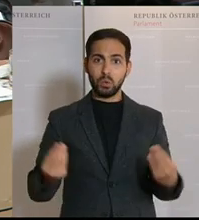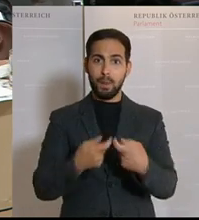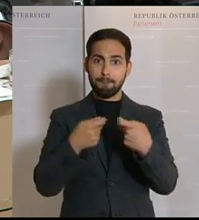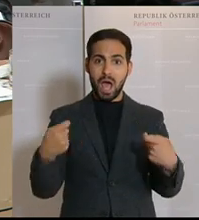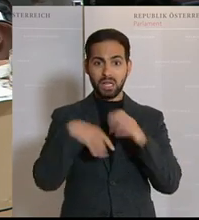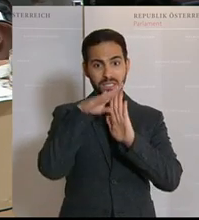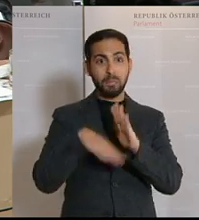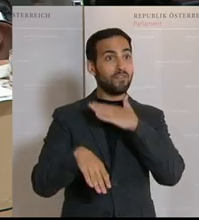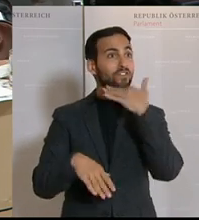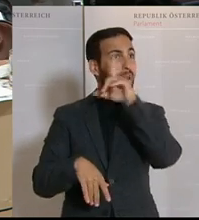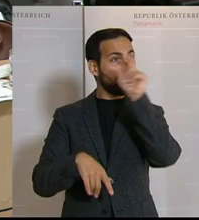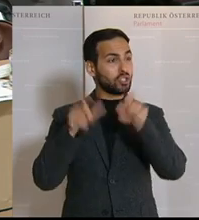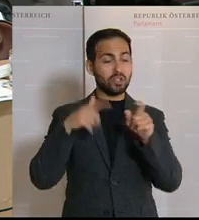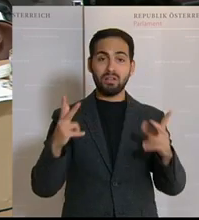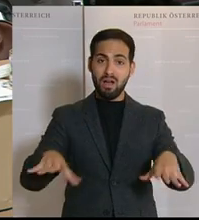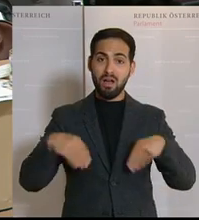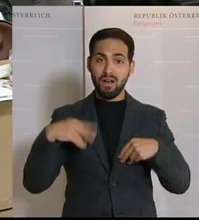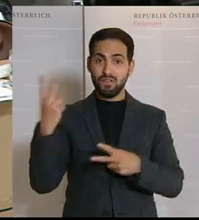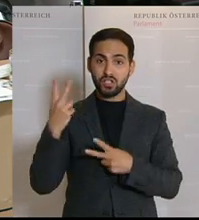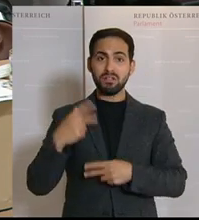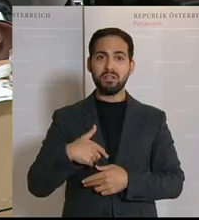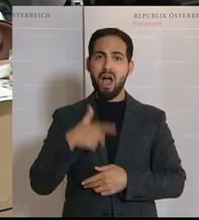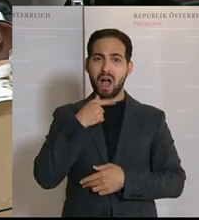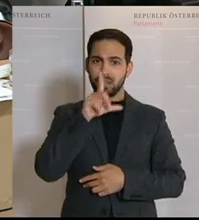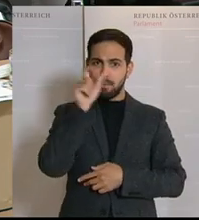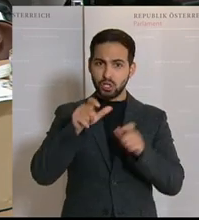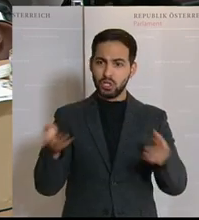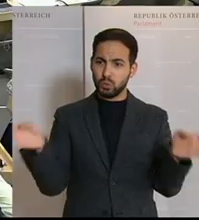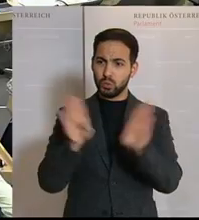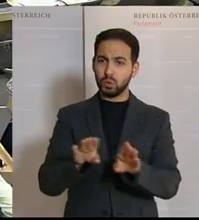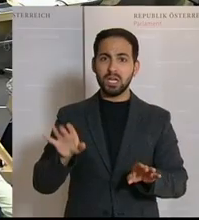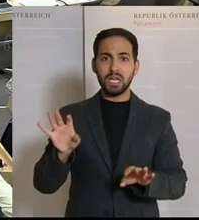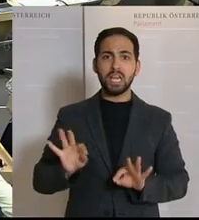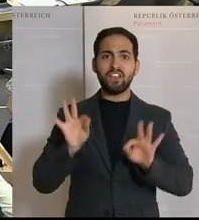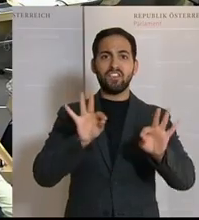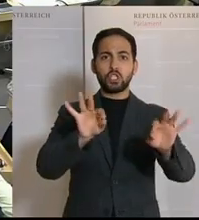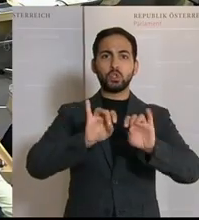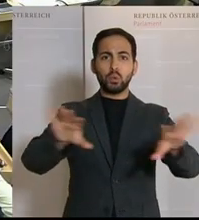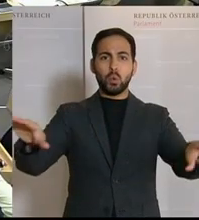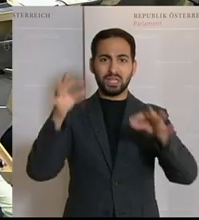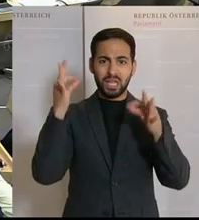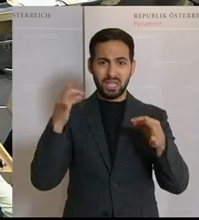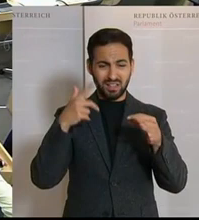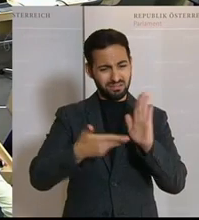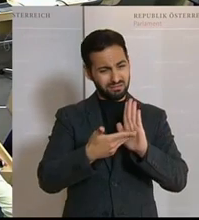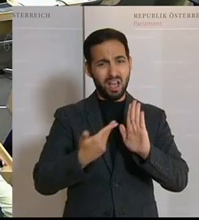gesetzt wurden, verstanden. Alte Menschen sind einzusperren, das sind Infektionsträger und das gehört wirklich dringend abgeschafft.